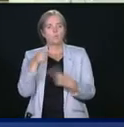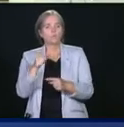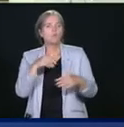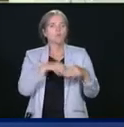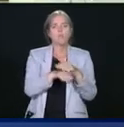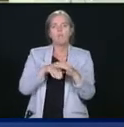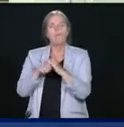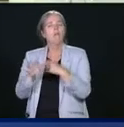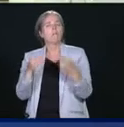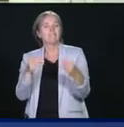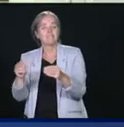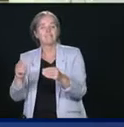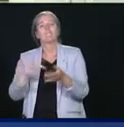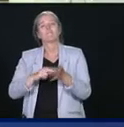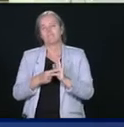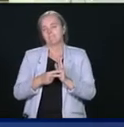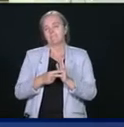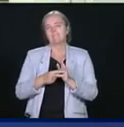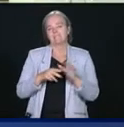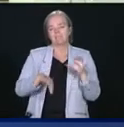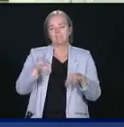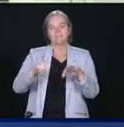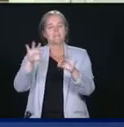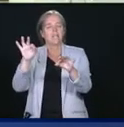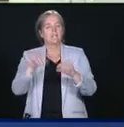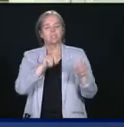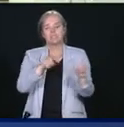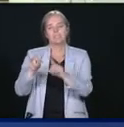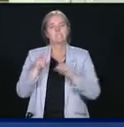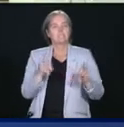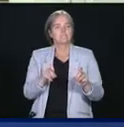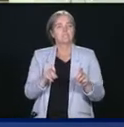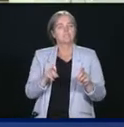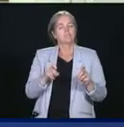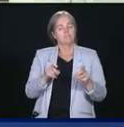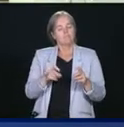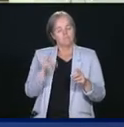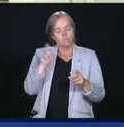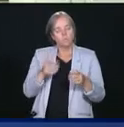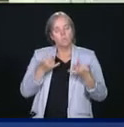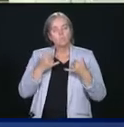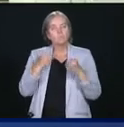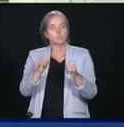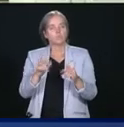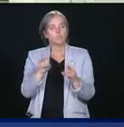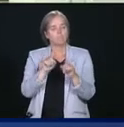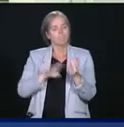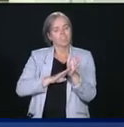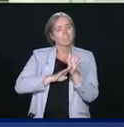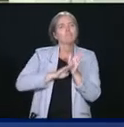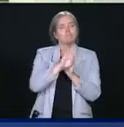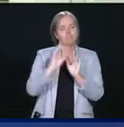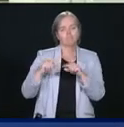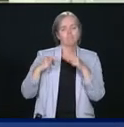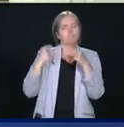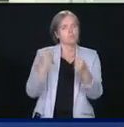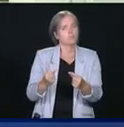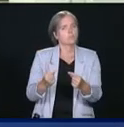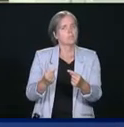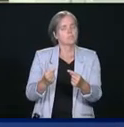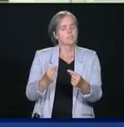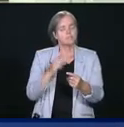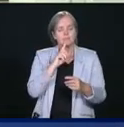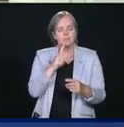du pays et sur la recherche des contacts. Surtout, nous progressons bien. Mais en même temps, notre gouvernement est prêt à être un